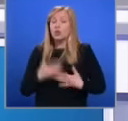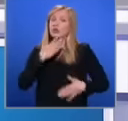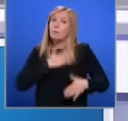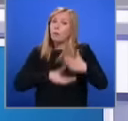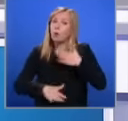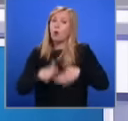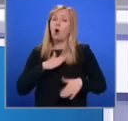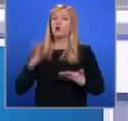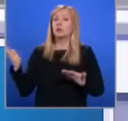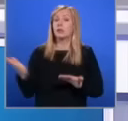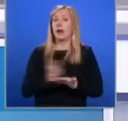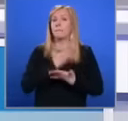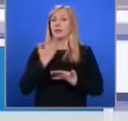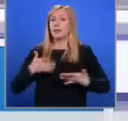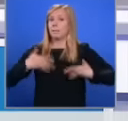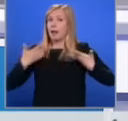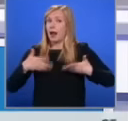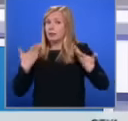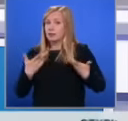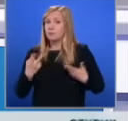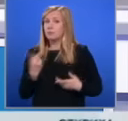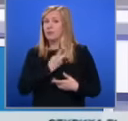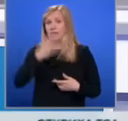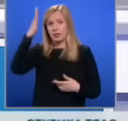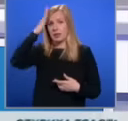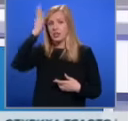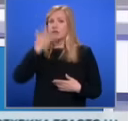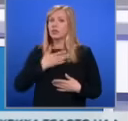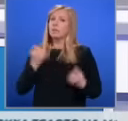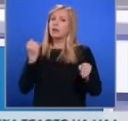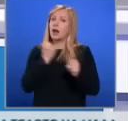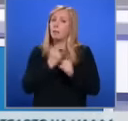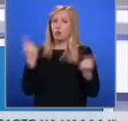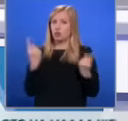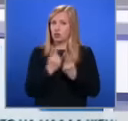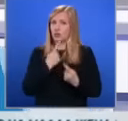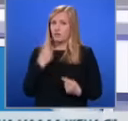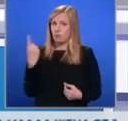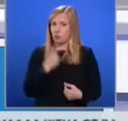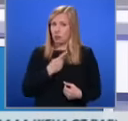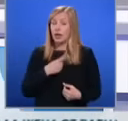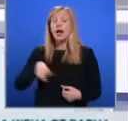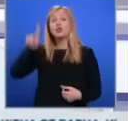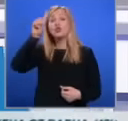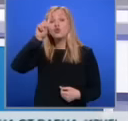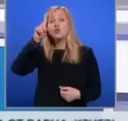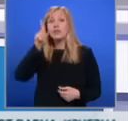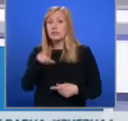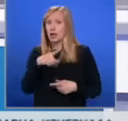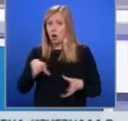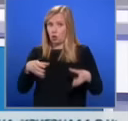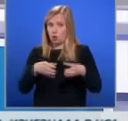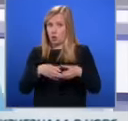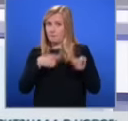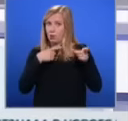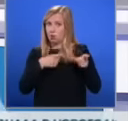протичане на честванията. Службите на двете страни ще имат работна среща в понеделник за това. Софийската района прокуратура в същото